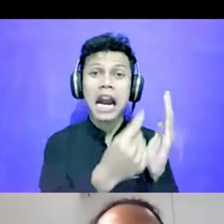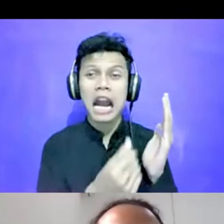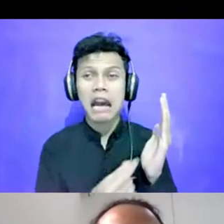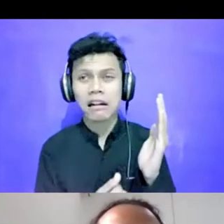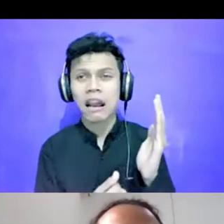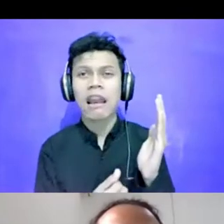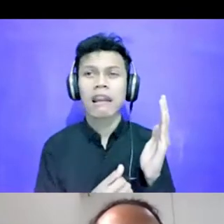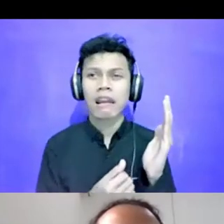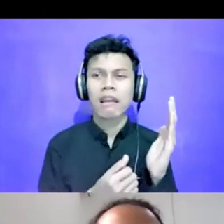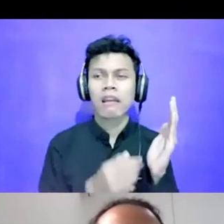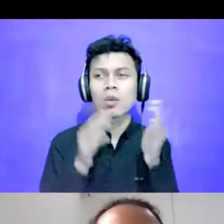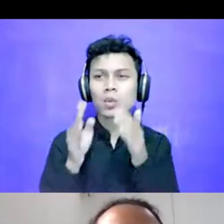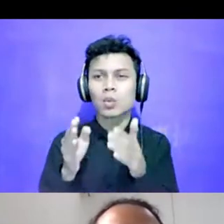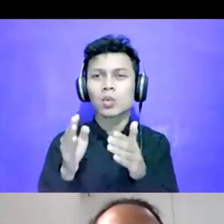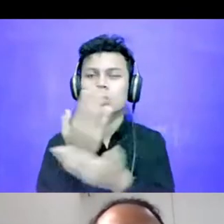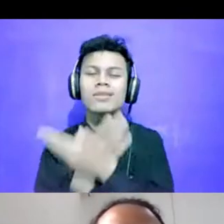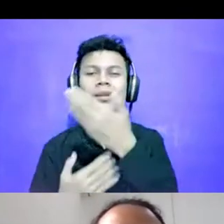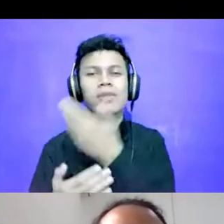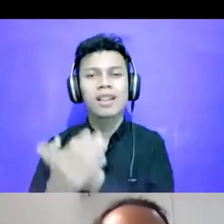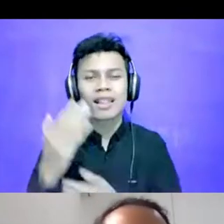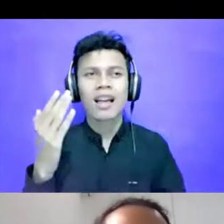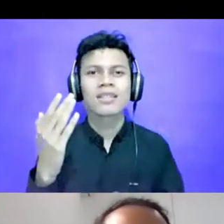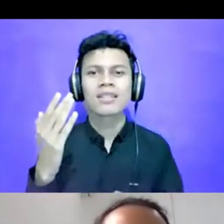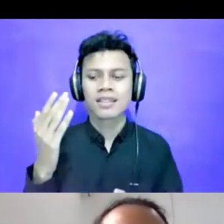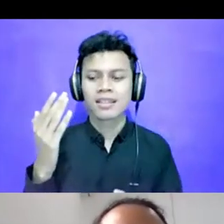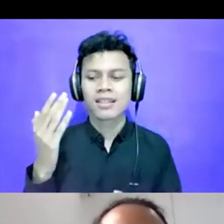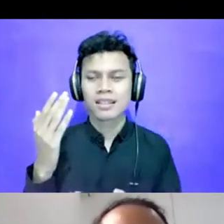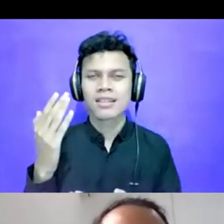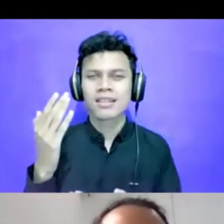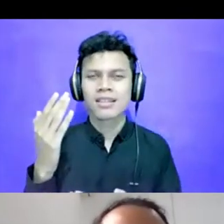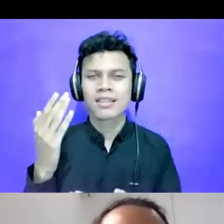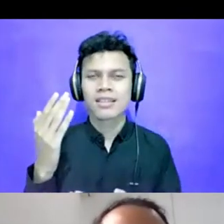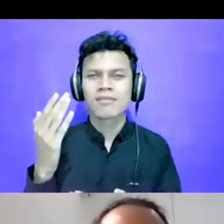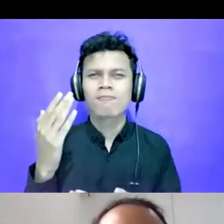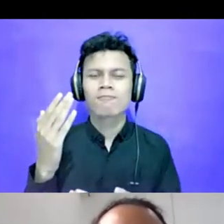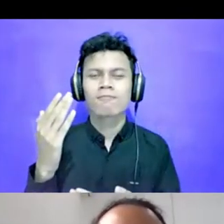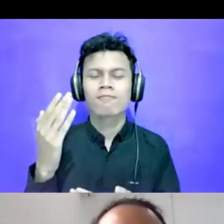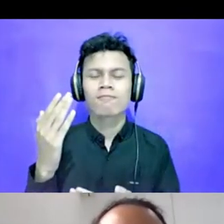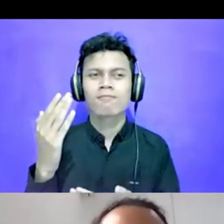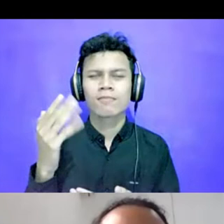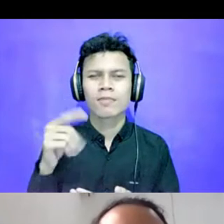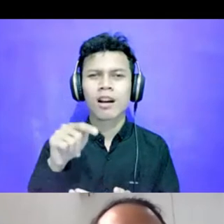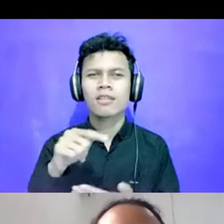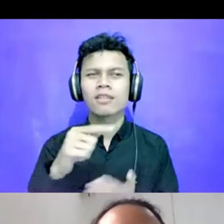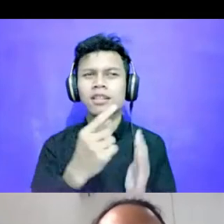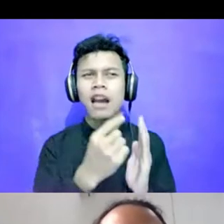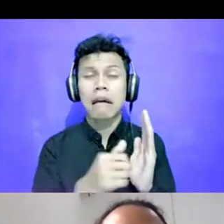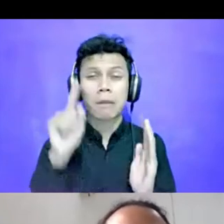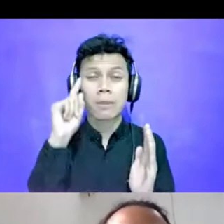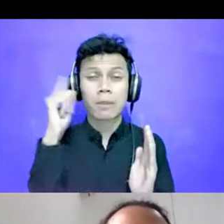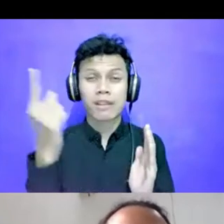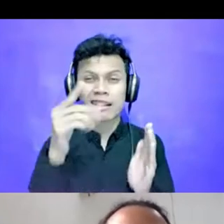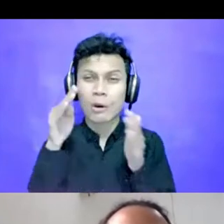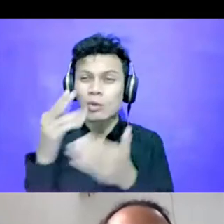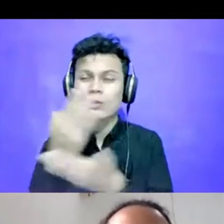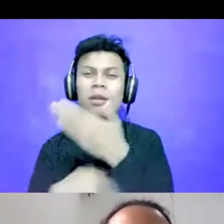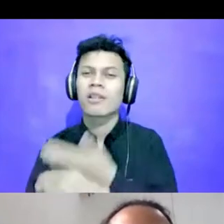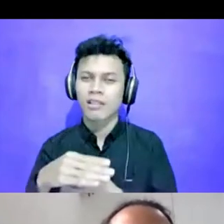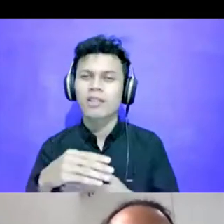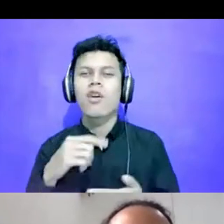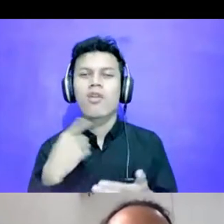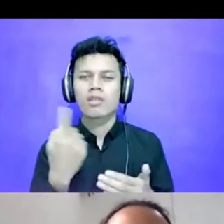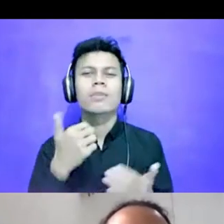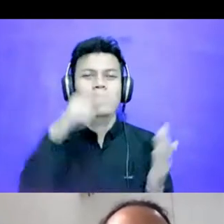Terkait Dengan Disabilitas Yang Di Anggaran Pemerintah Kita Bisa Pantau